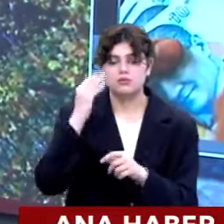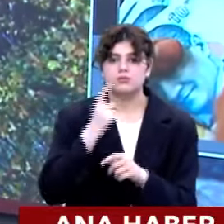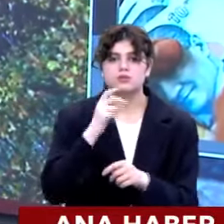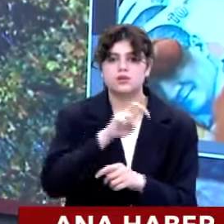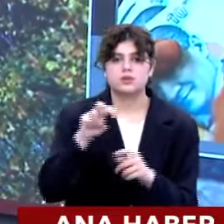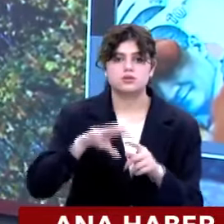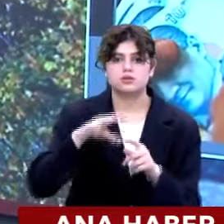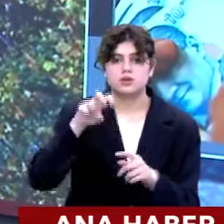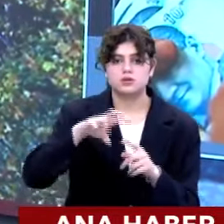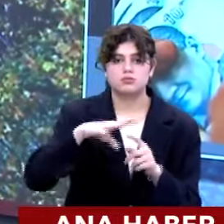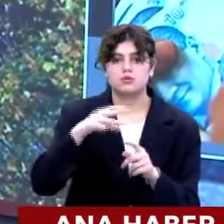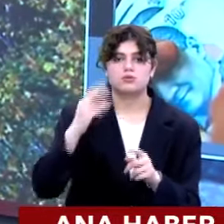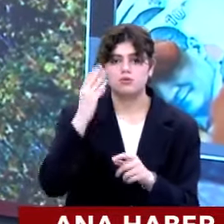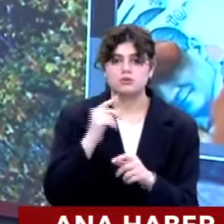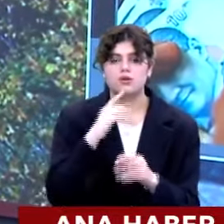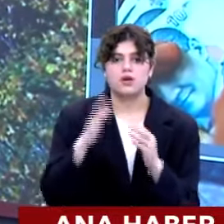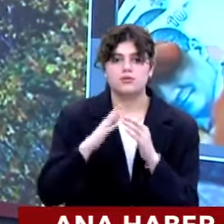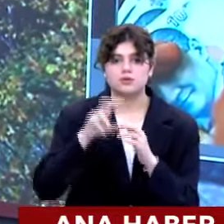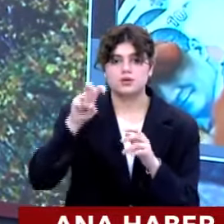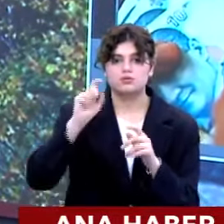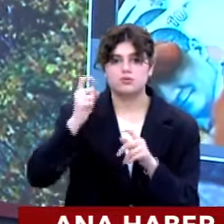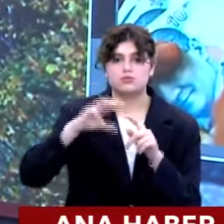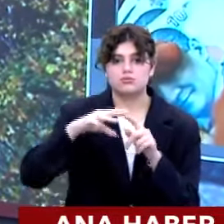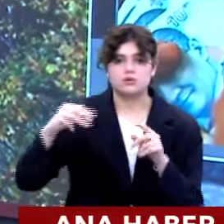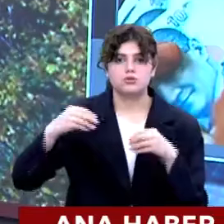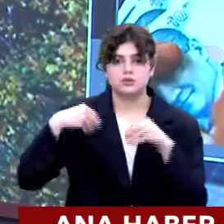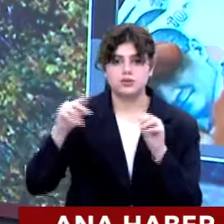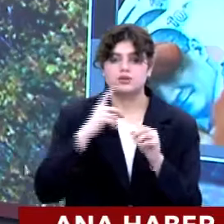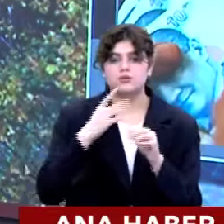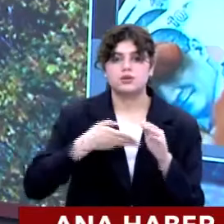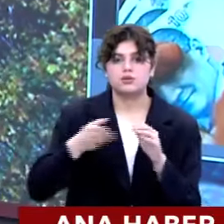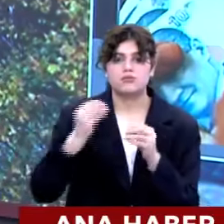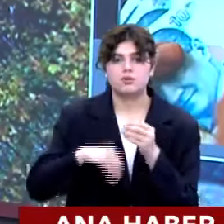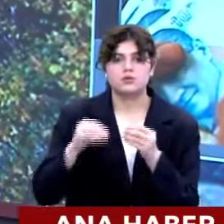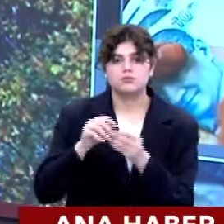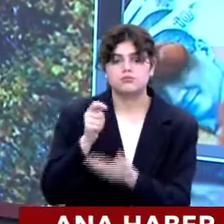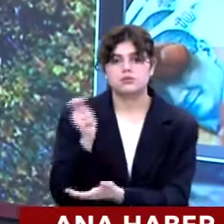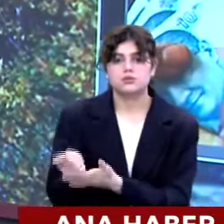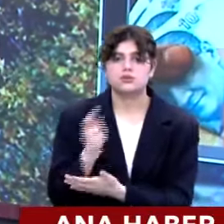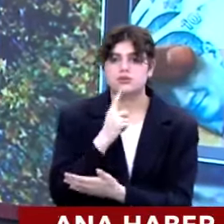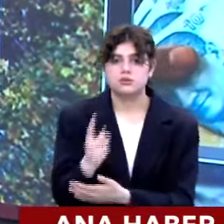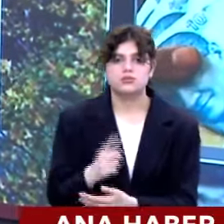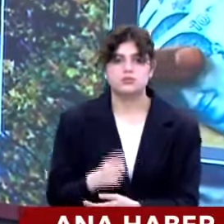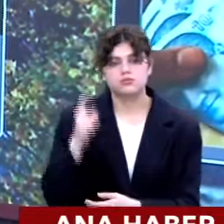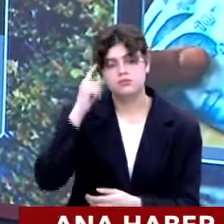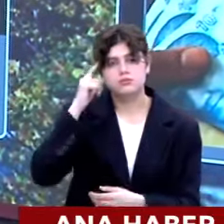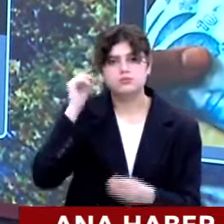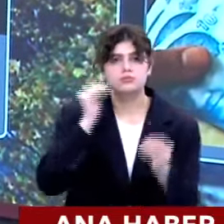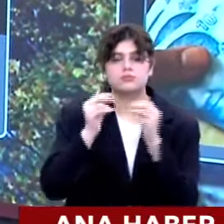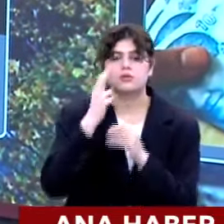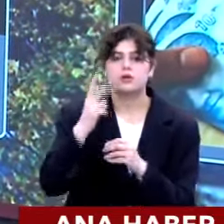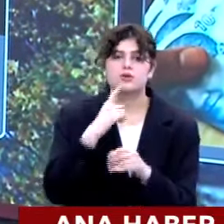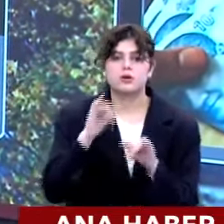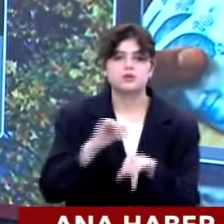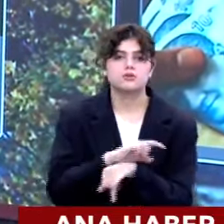8 milyon oldu. Hemen gitti evi 8-9 milyona sattı ve gitti faize yatırdı. Şöyle bir mantık yürütüyor ev sahibi.